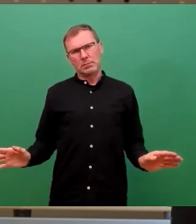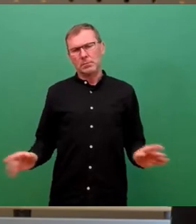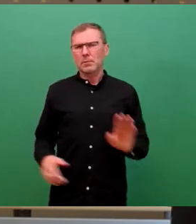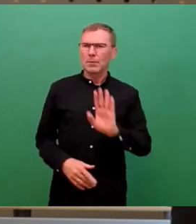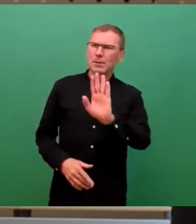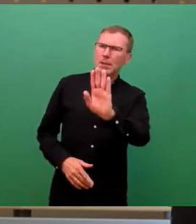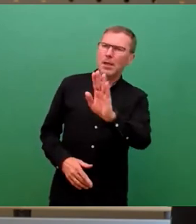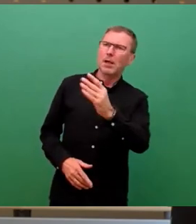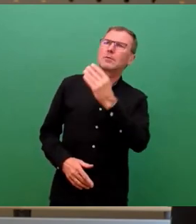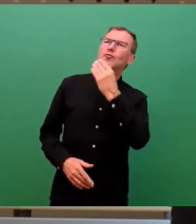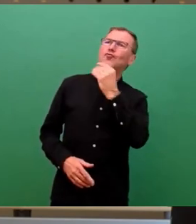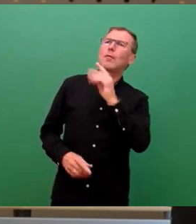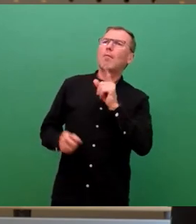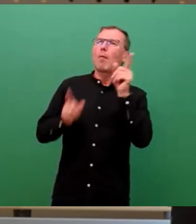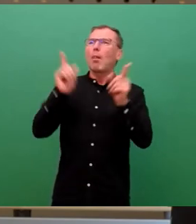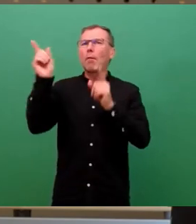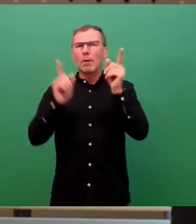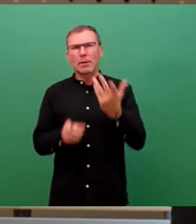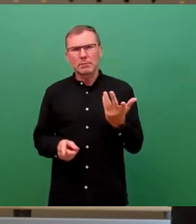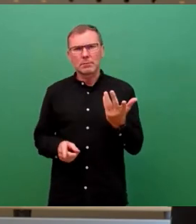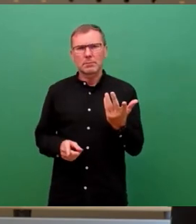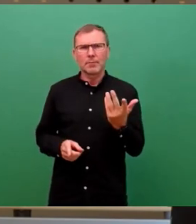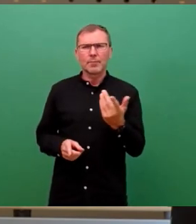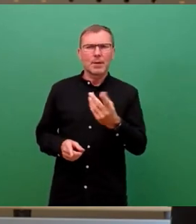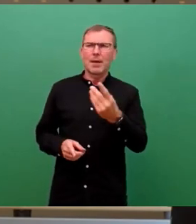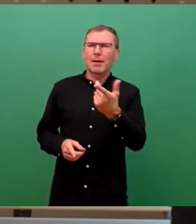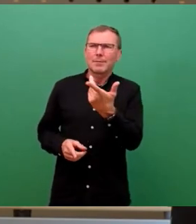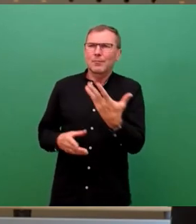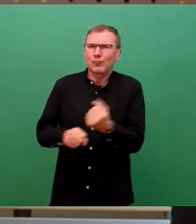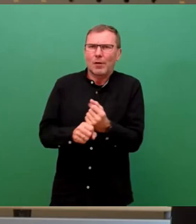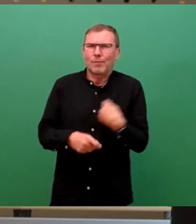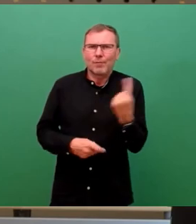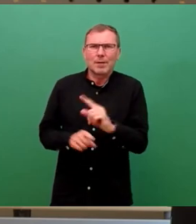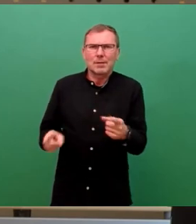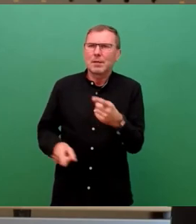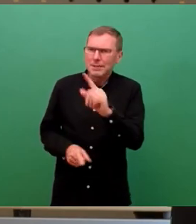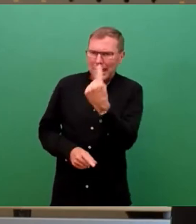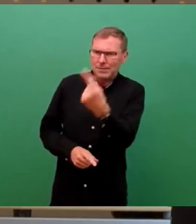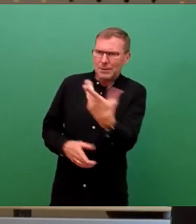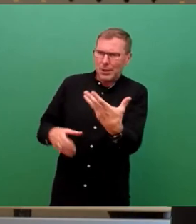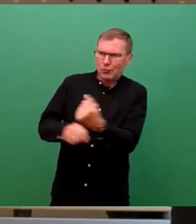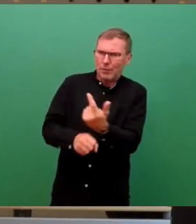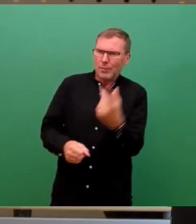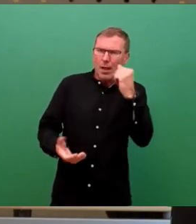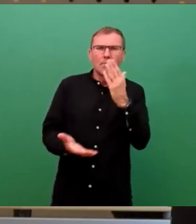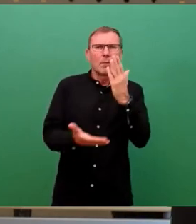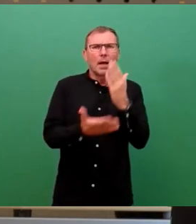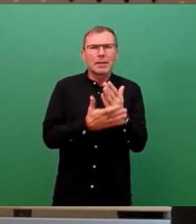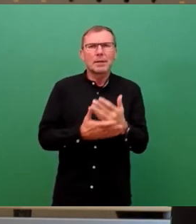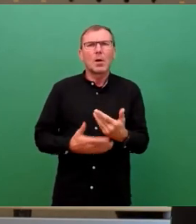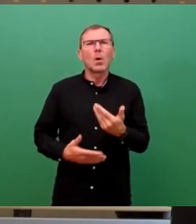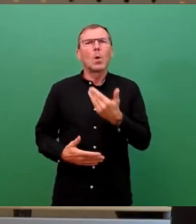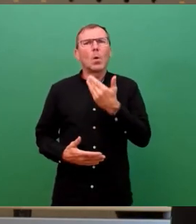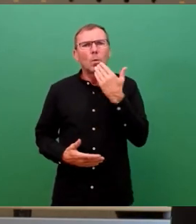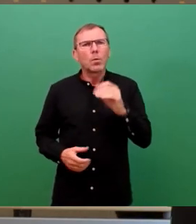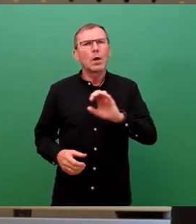Moralpopulismus werden Sie hier nichts erreichen. Das Einzige, was Sie erreichen, ist, dass wir am Ende weniger Möglichkeiten in